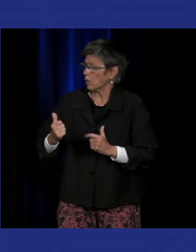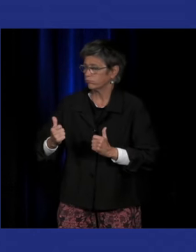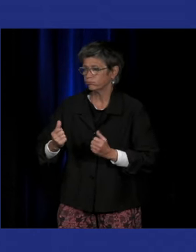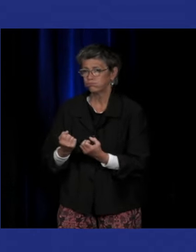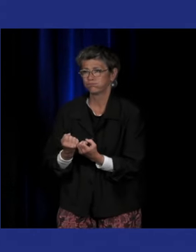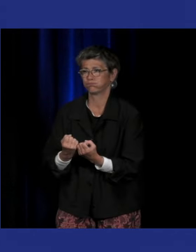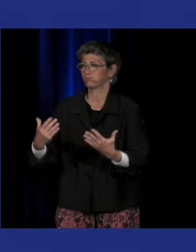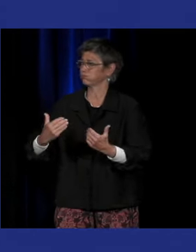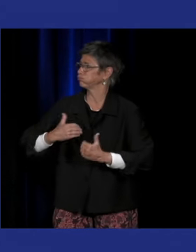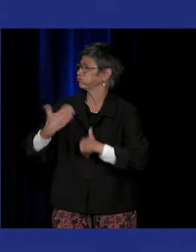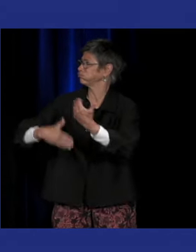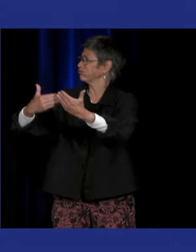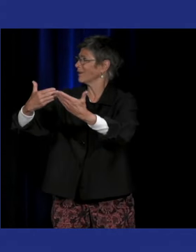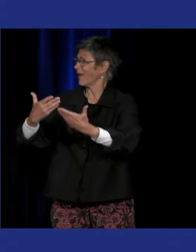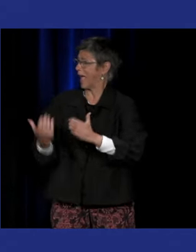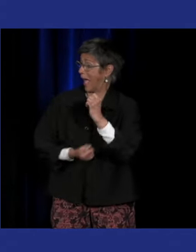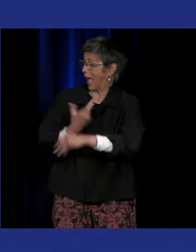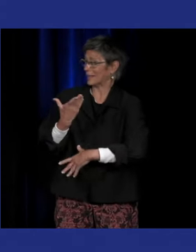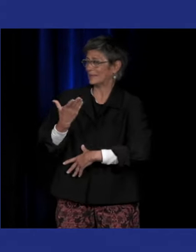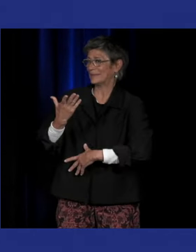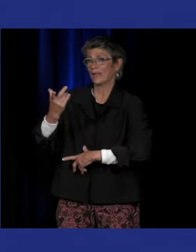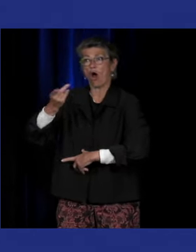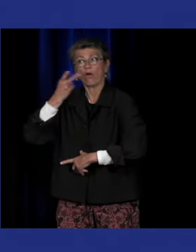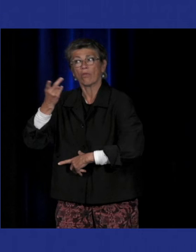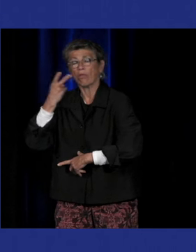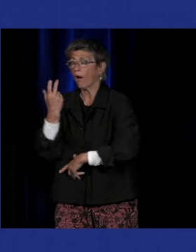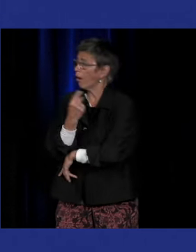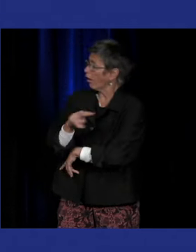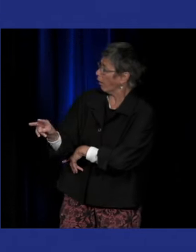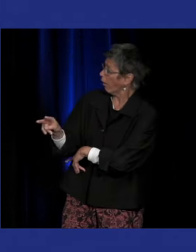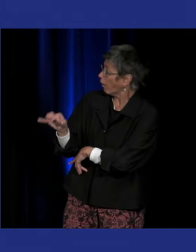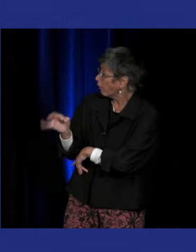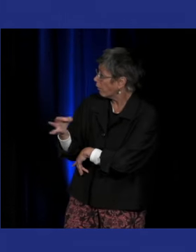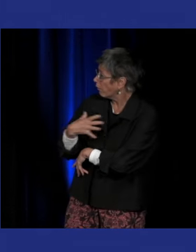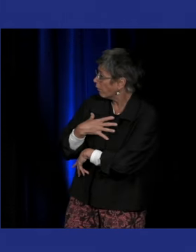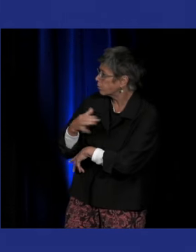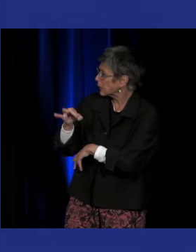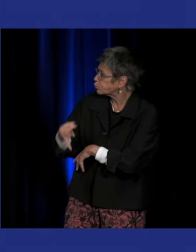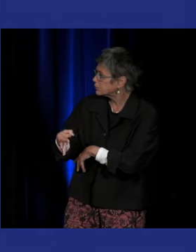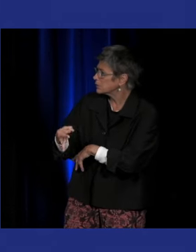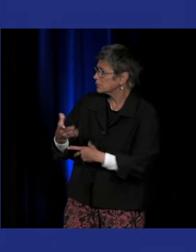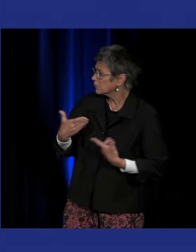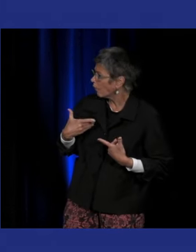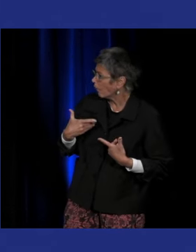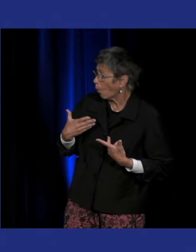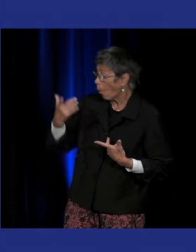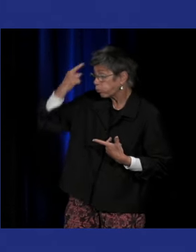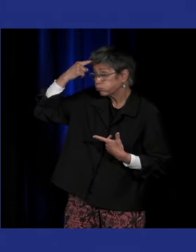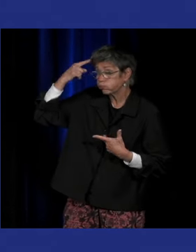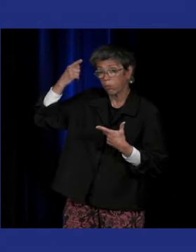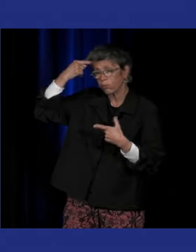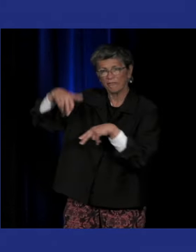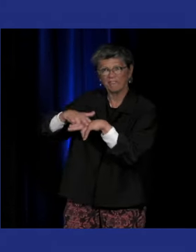des artistes entendants qui vont se dire mais oui bien sûr il y une population à laquelle nous on ne fait pas attention